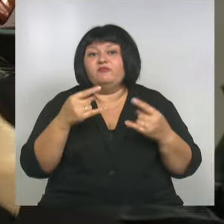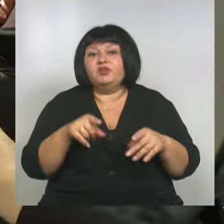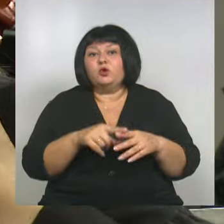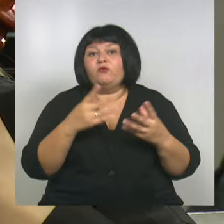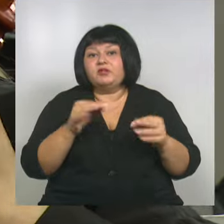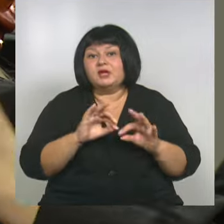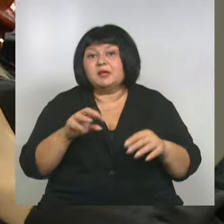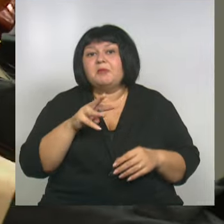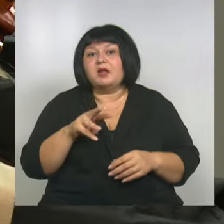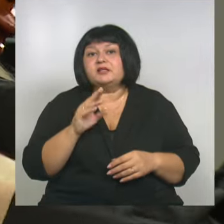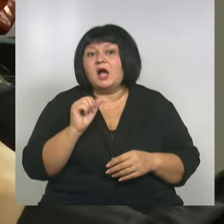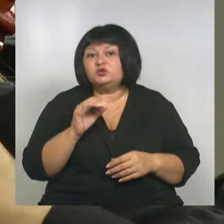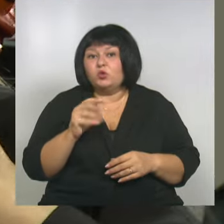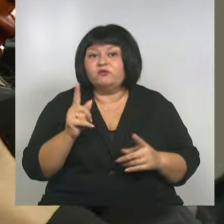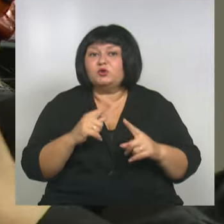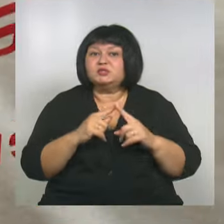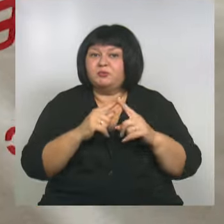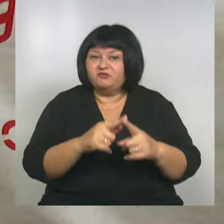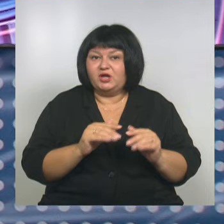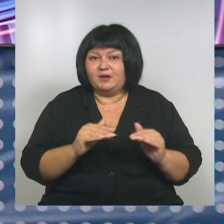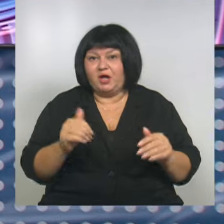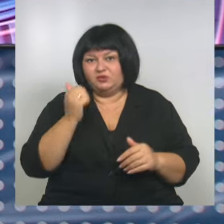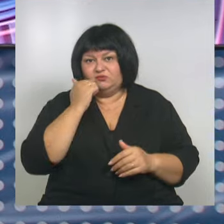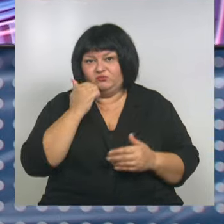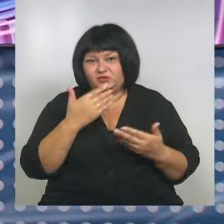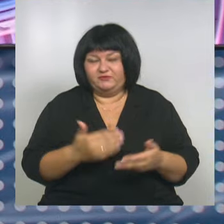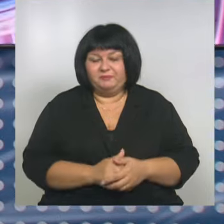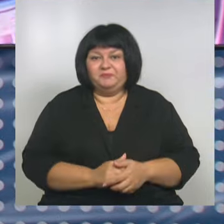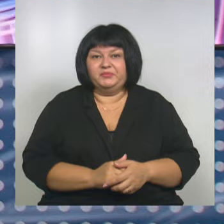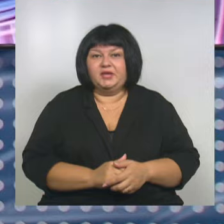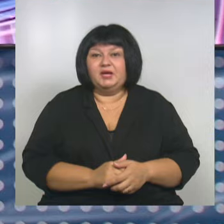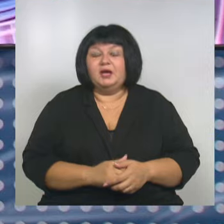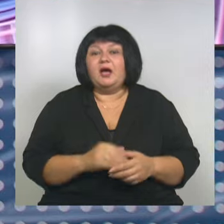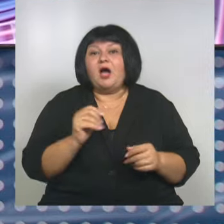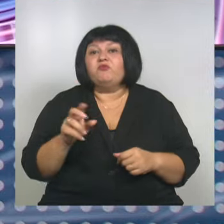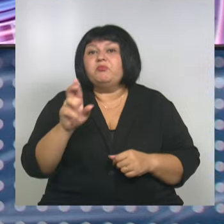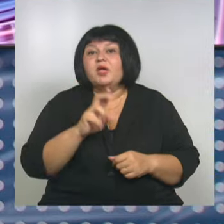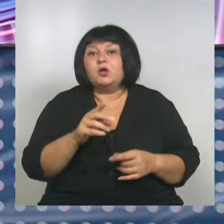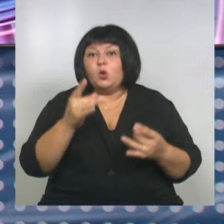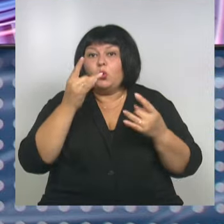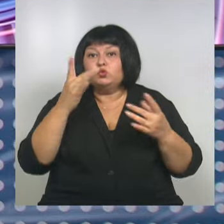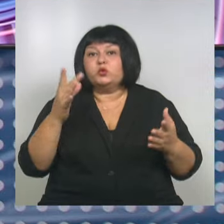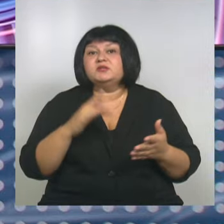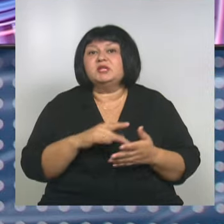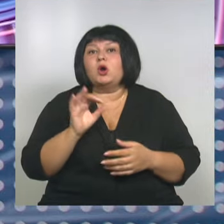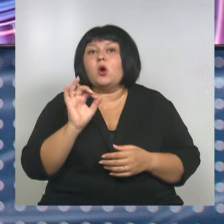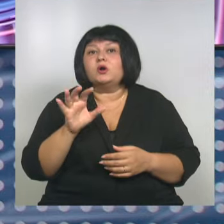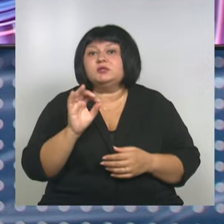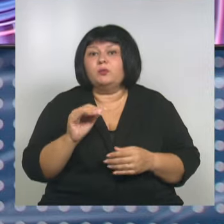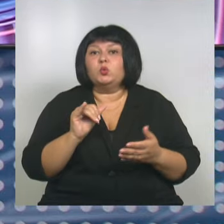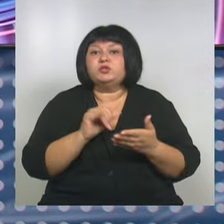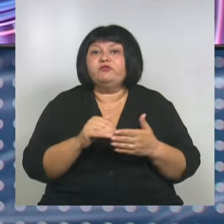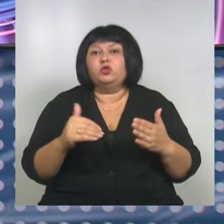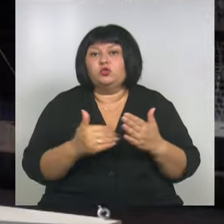Маргарита Аксенова, которая сопровождала ребят в столице. А в Белгороде у культурного центра «Октябрь» установили